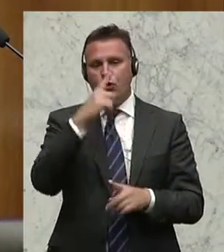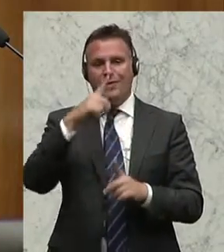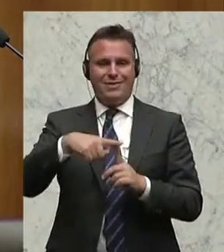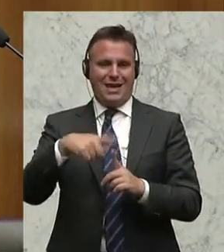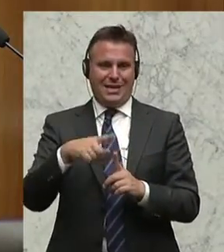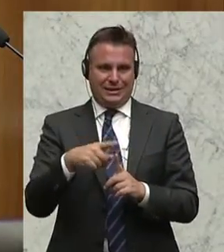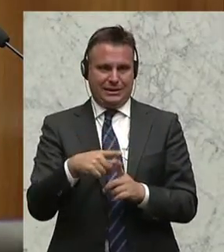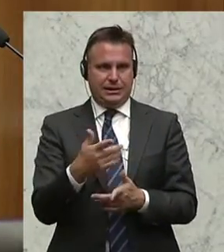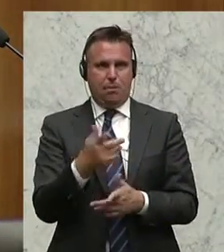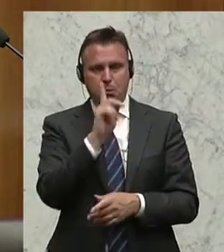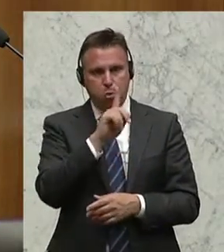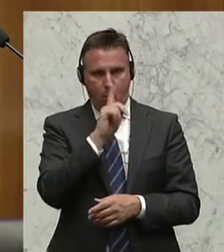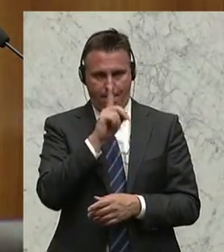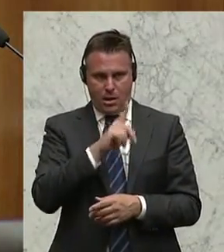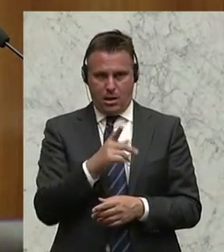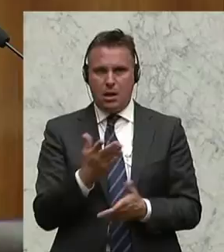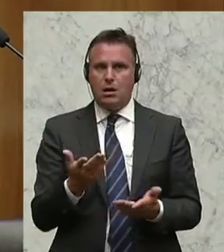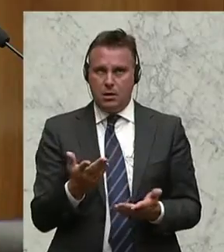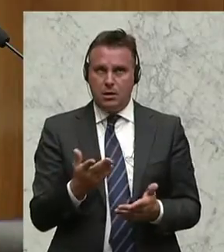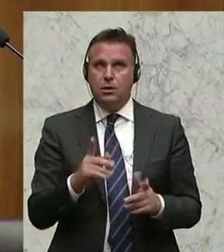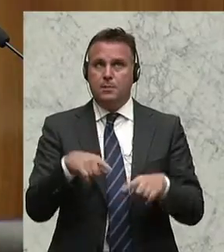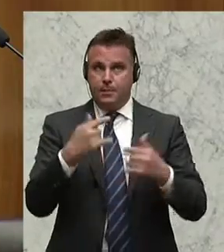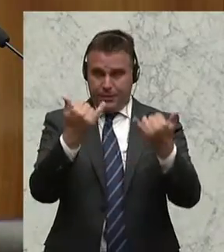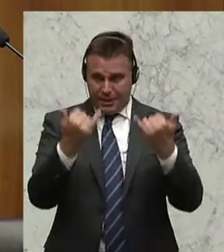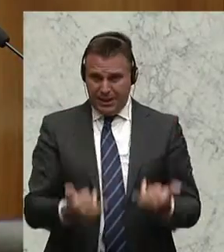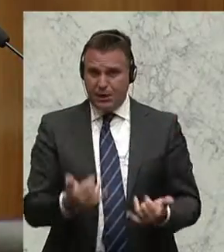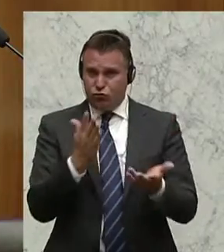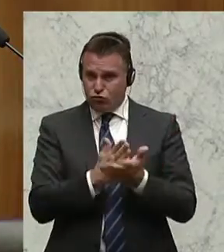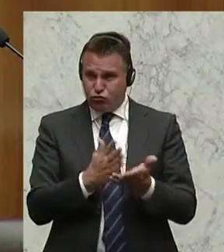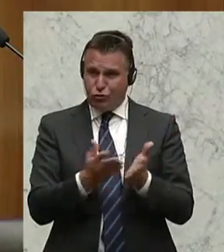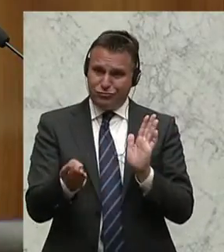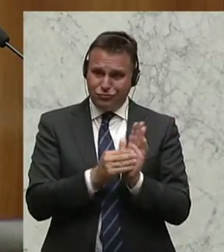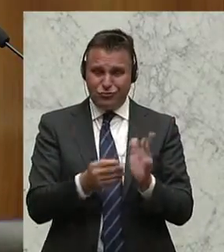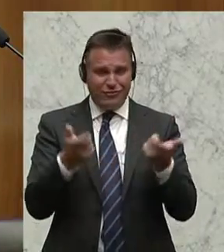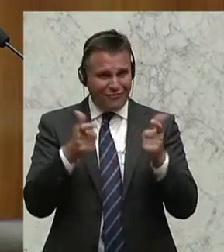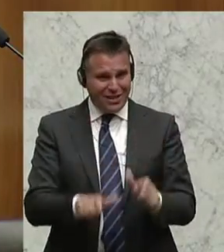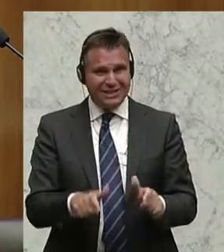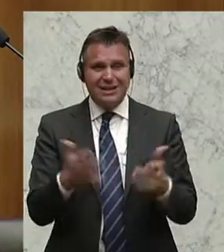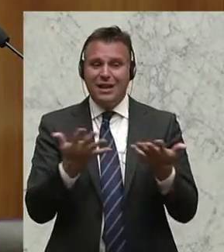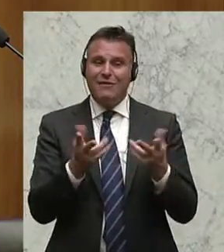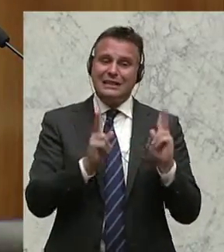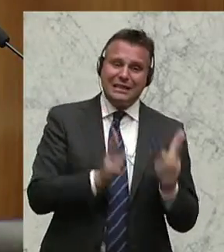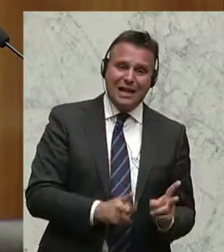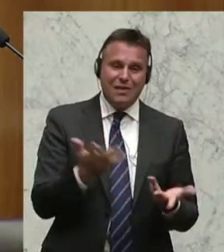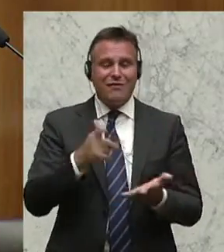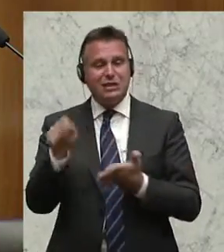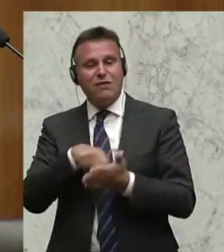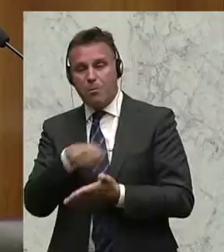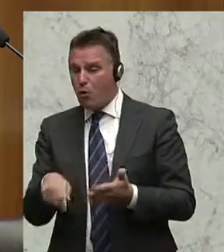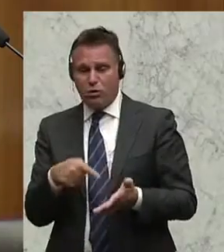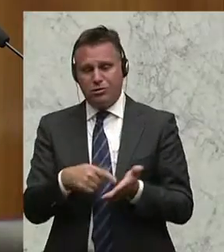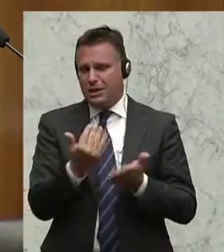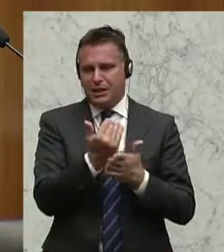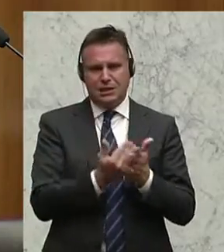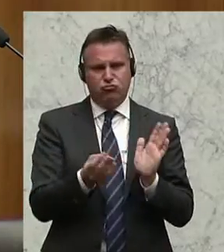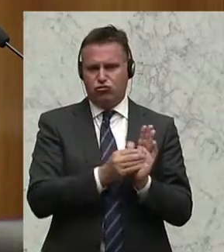Zweite ist, es geht auch nicht darum, jetzt schon fix festzuschreiben, was möglich ist und was nicht möglich sein sollte.